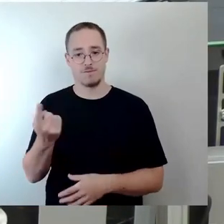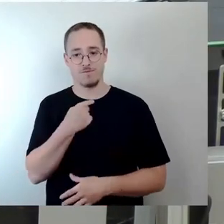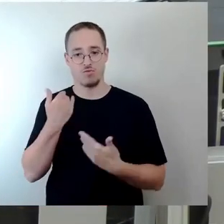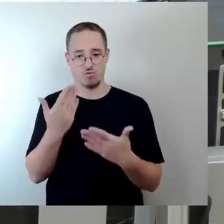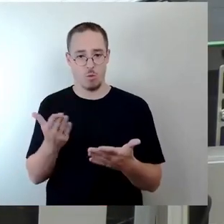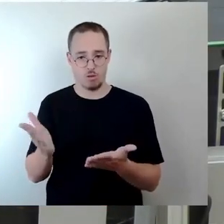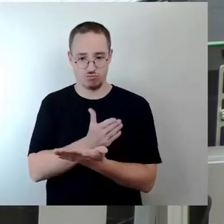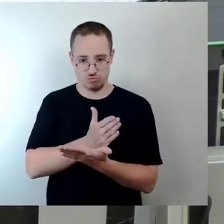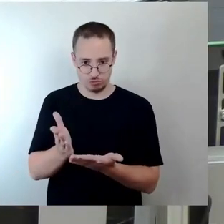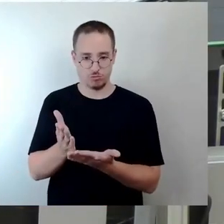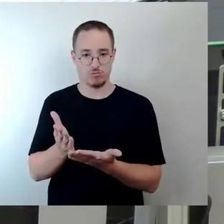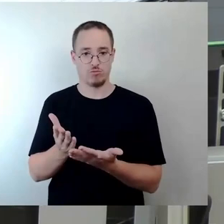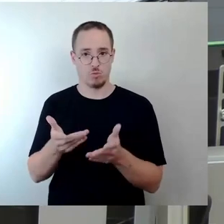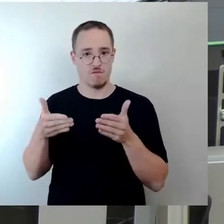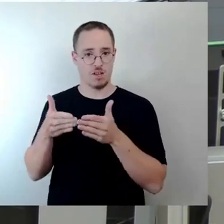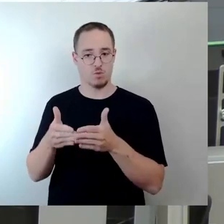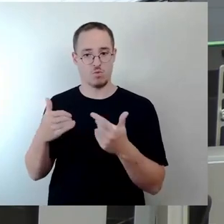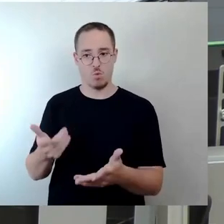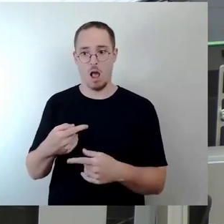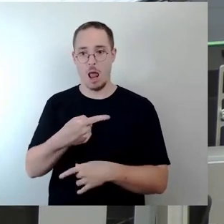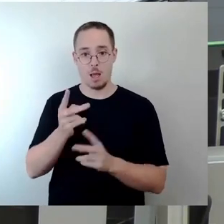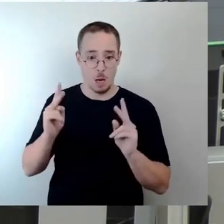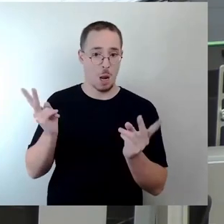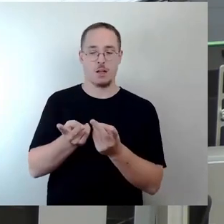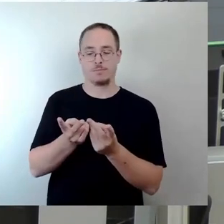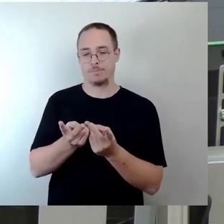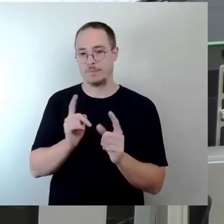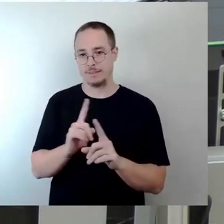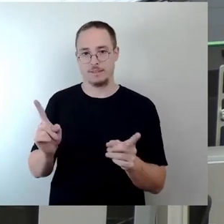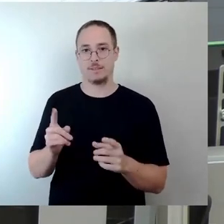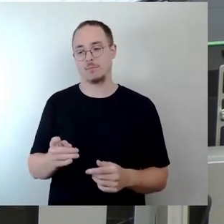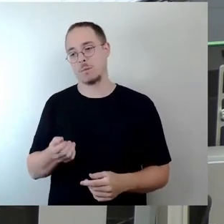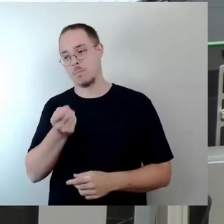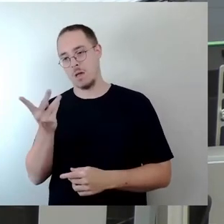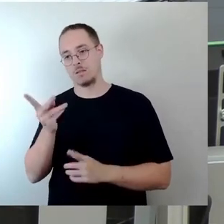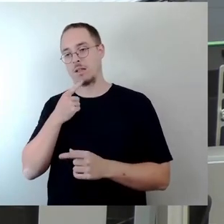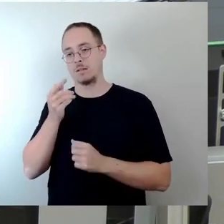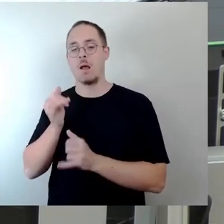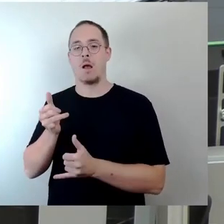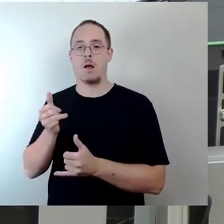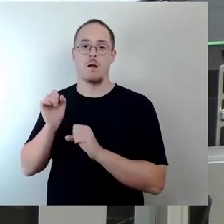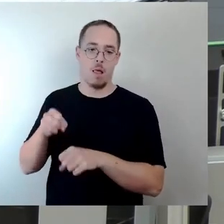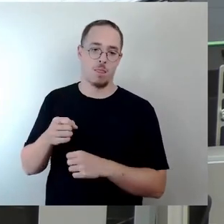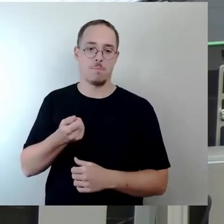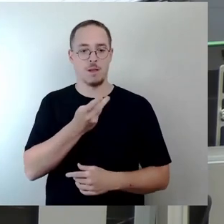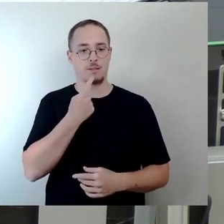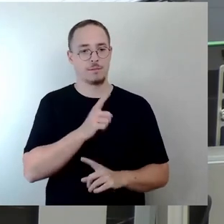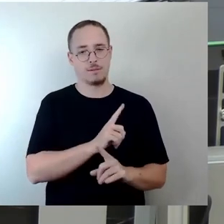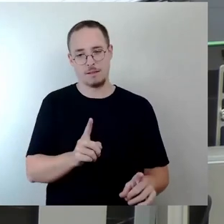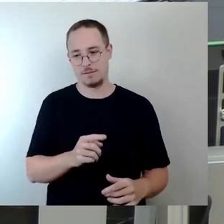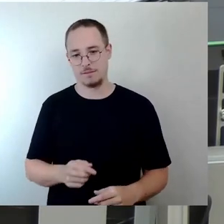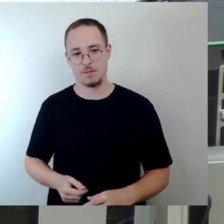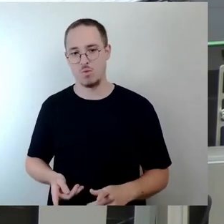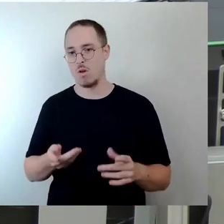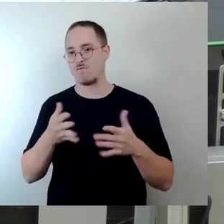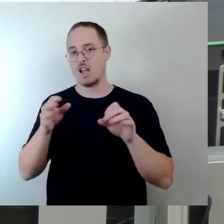abstimmen, weil wir eben das in Gänze nicht mittragen. Und ich will es auch noch einmal deutlich kritisieren, dass die Zeitketten seitens des Freistaates der SEB hier